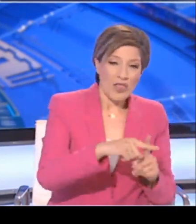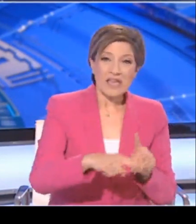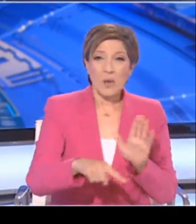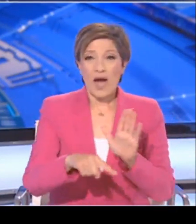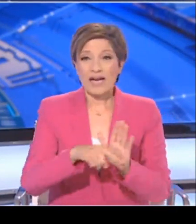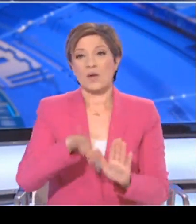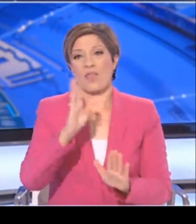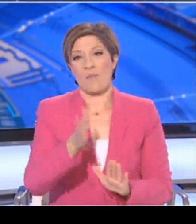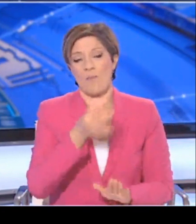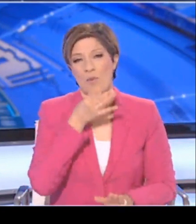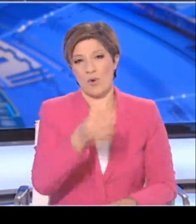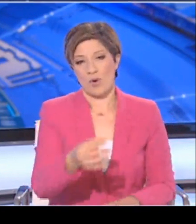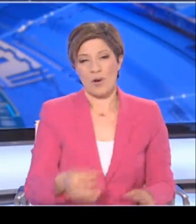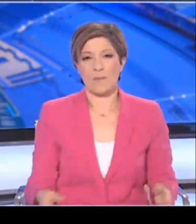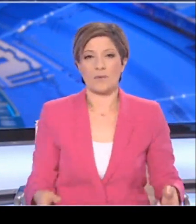αυτήν φάση.